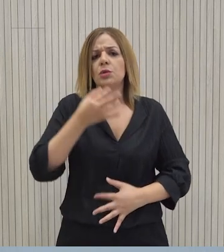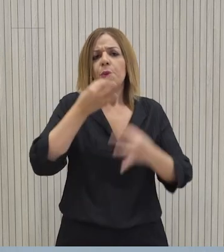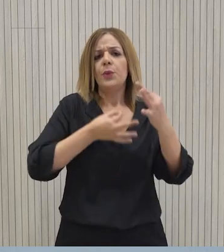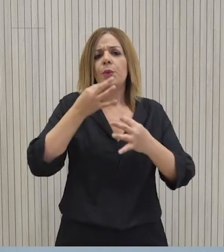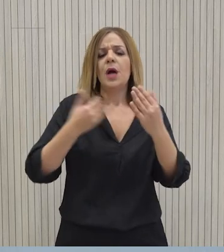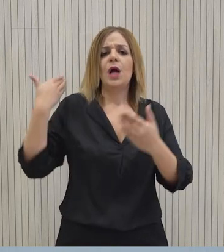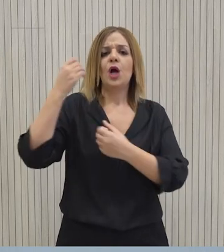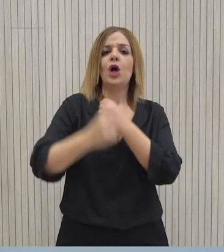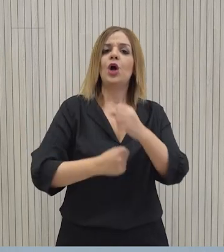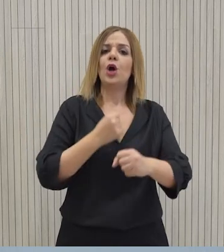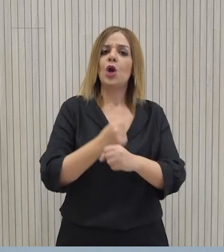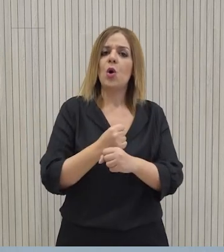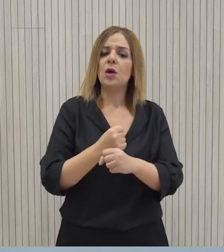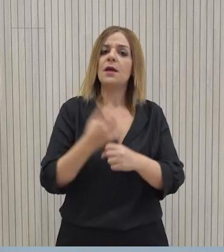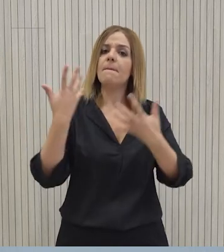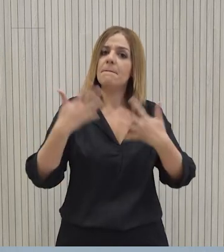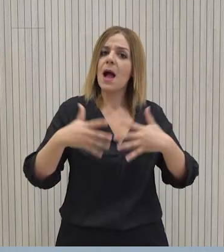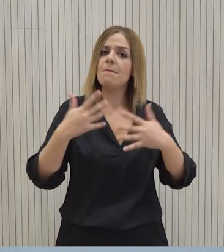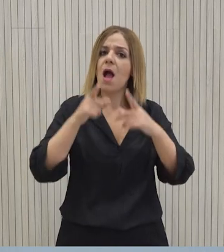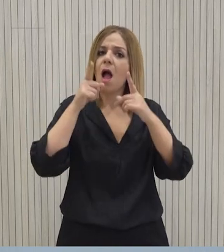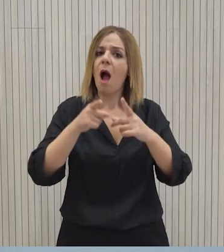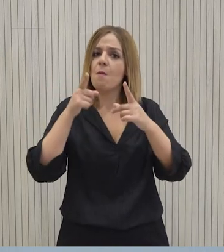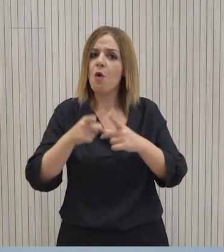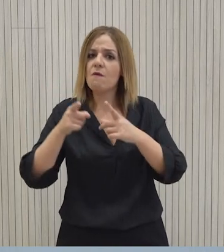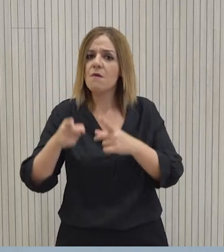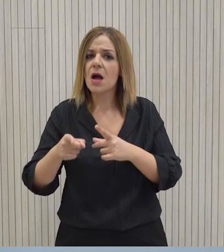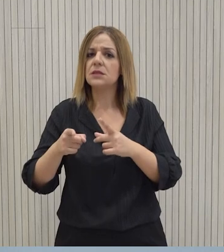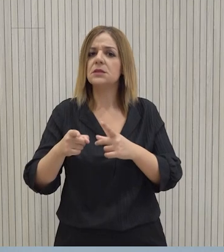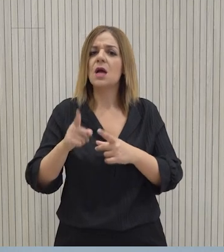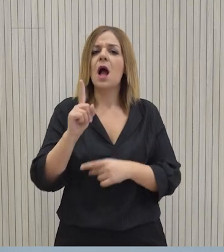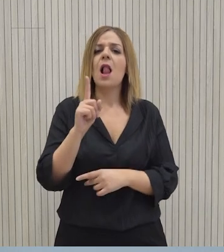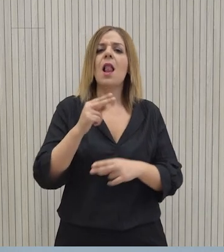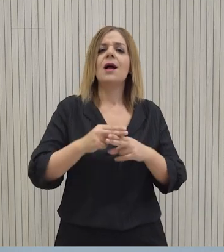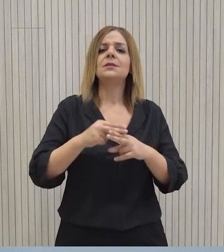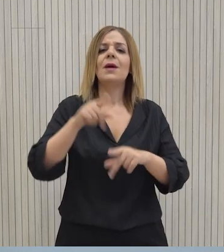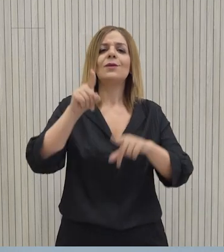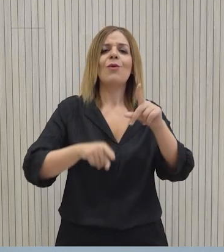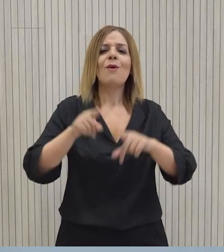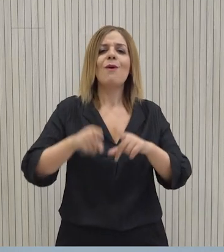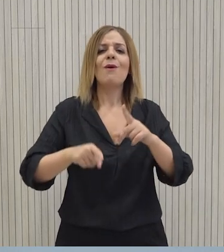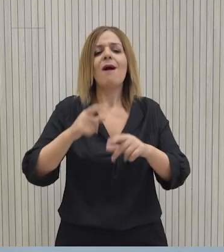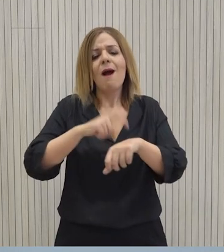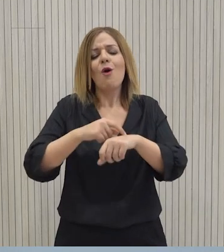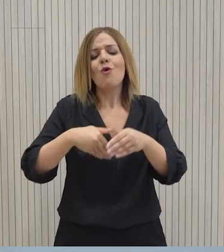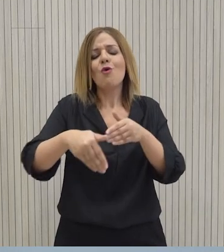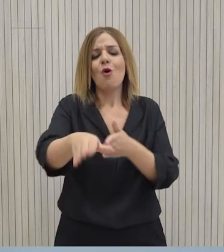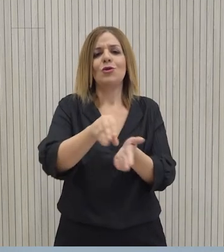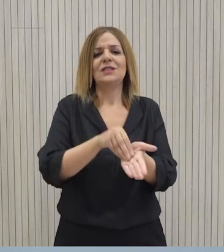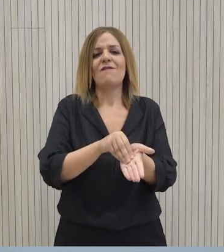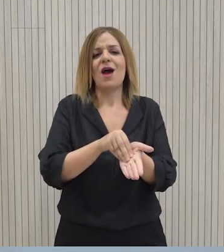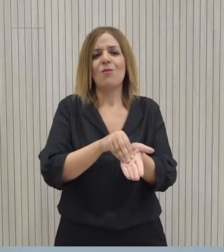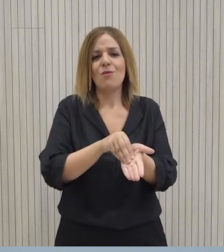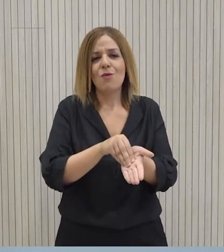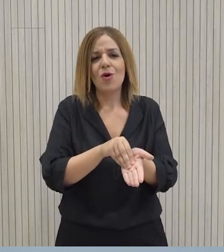εδώ και χρόνια έχουν ήδη ληφθεί αποφάσεις οι οποίες όμως κάποιες εκ των οποίων χρειάζονται χρόνο για να μπορέσουν να